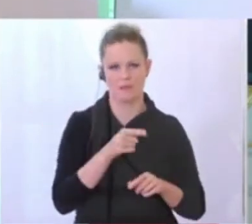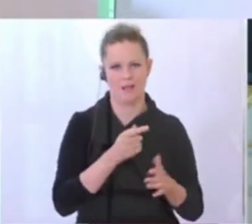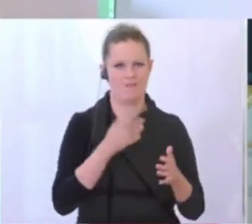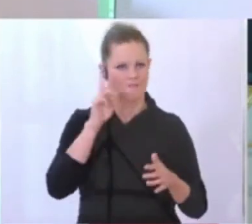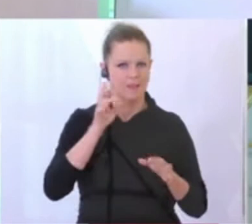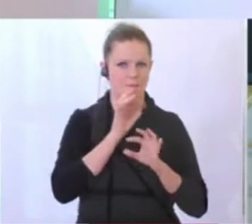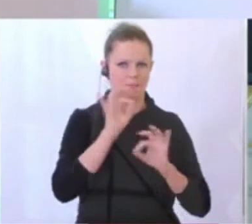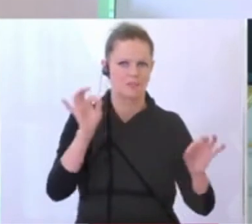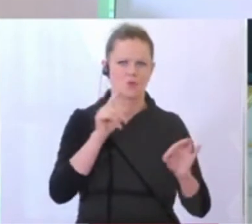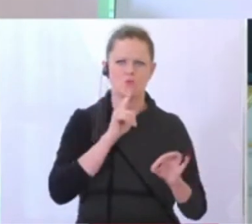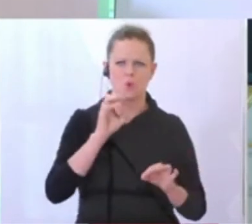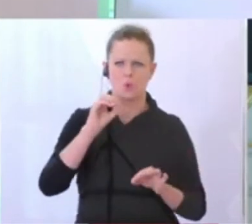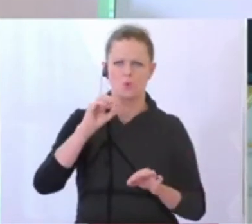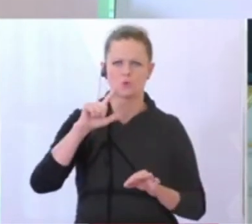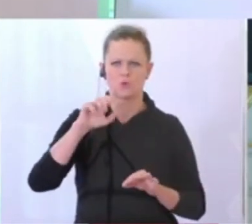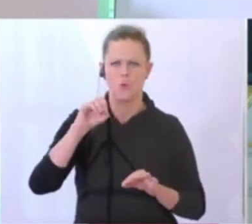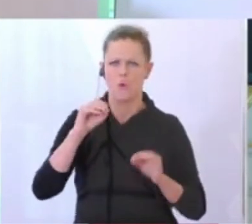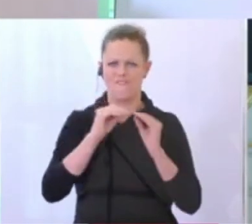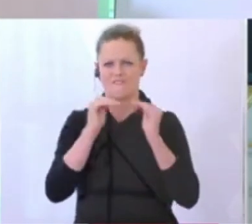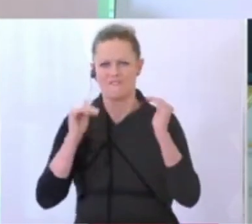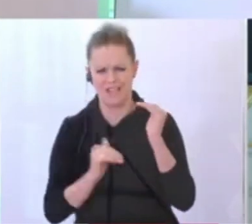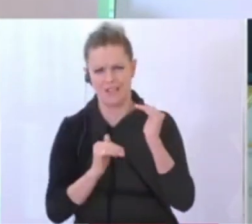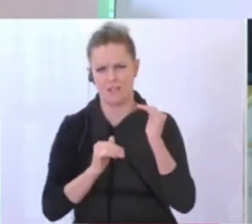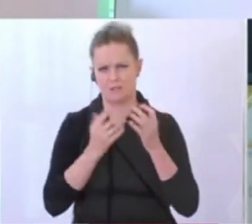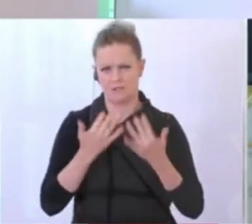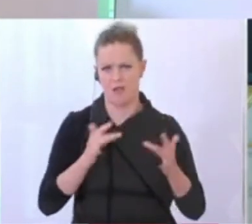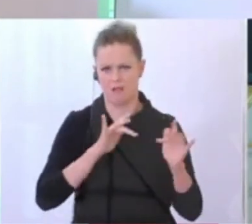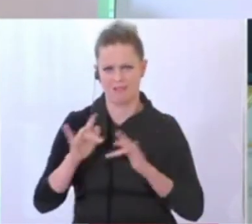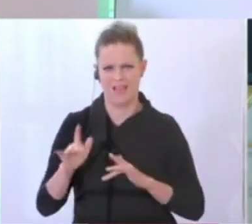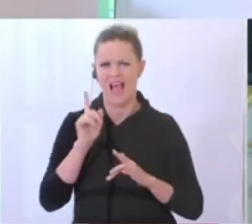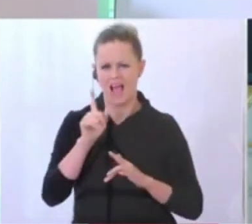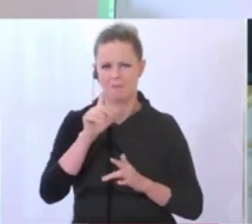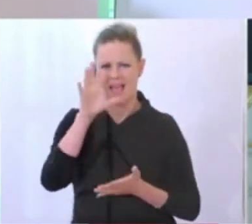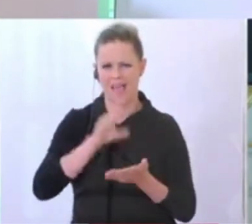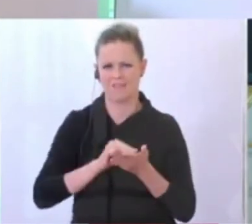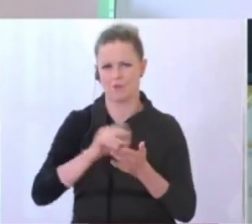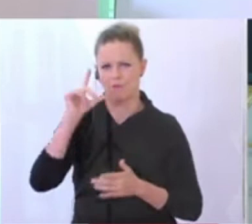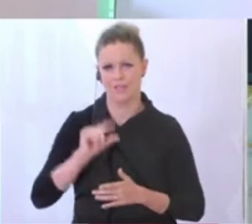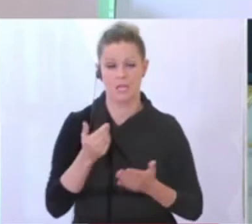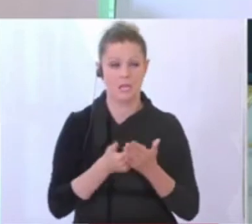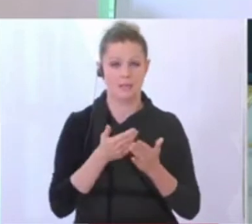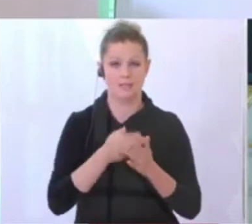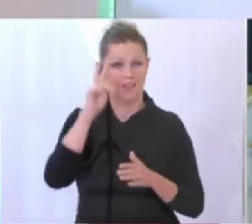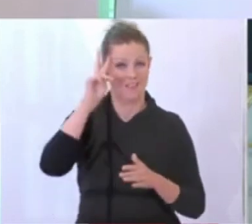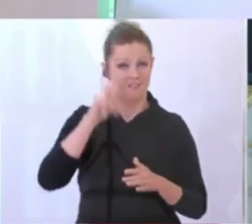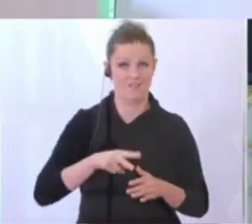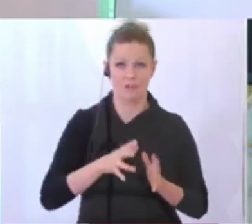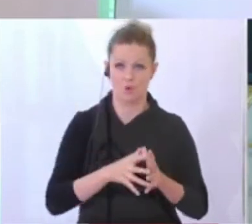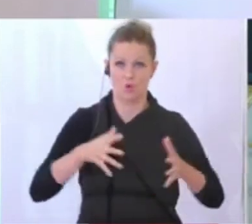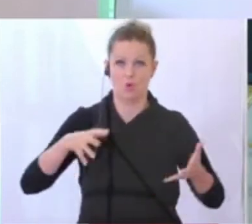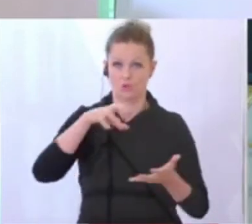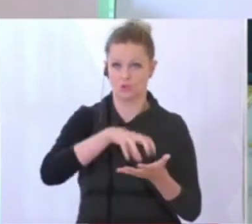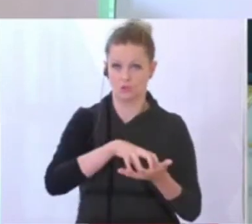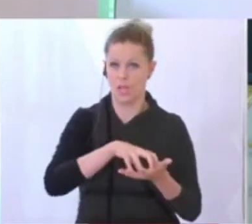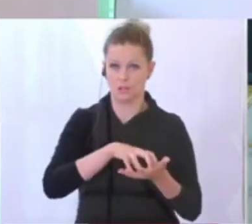Meines Wissens hat nur Oslo geringere Zahlen bei einer geringeren Einwohnerzahl, also von daher ist Wien als Großstadt